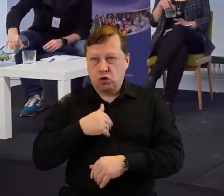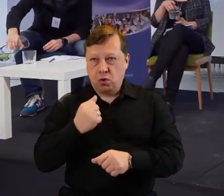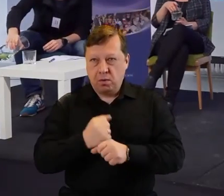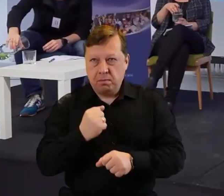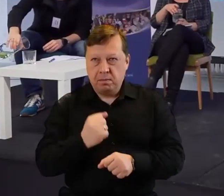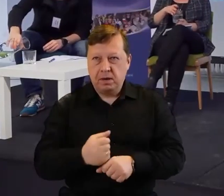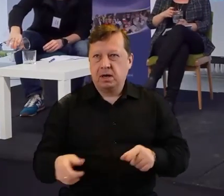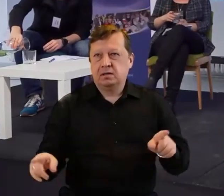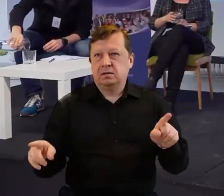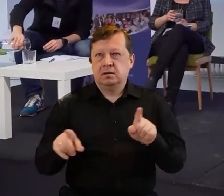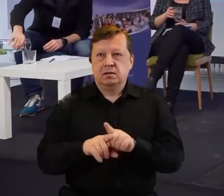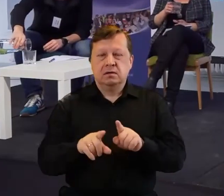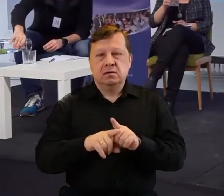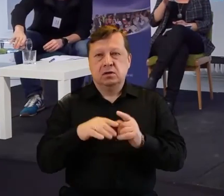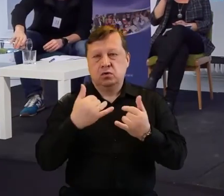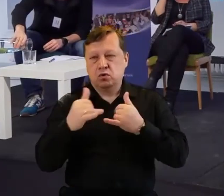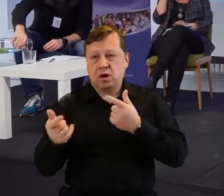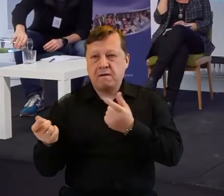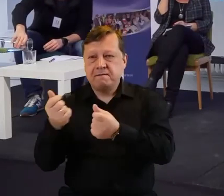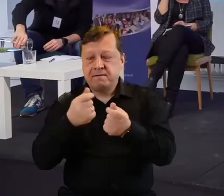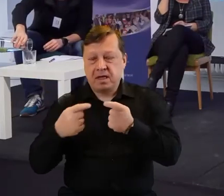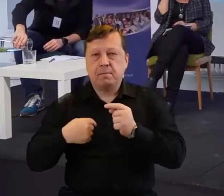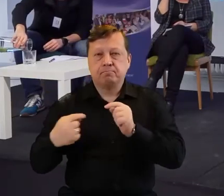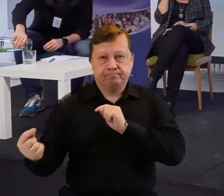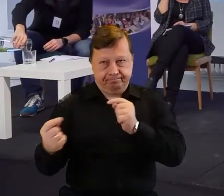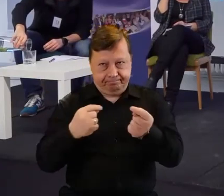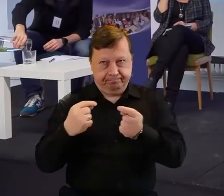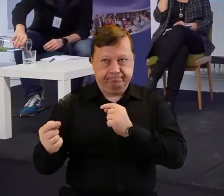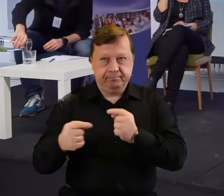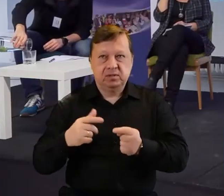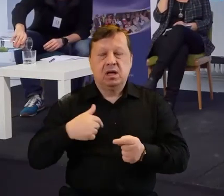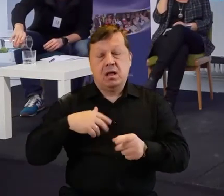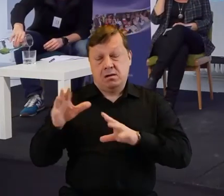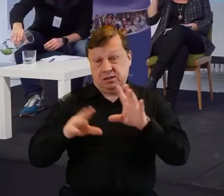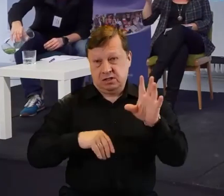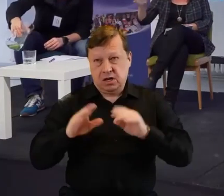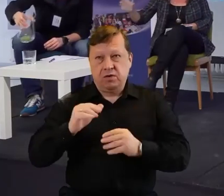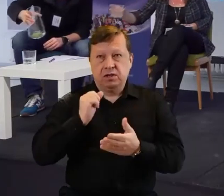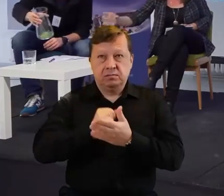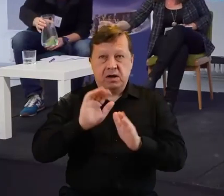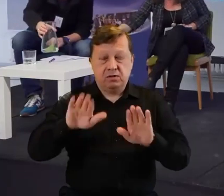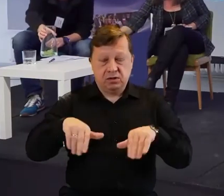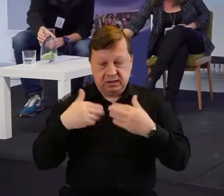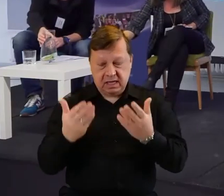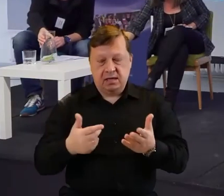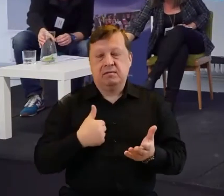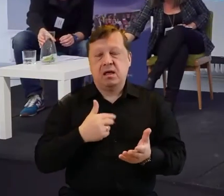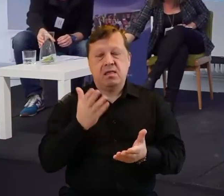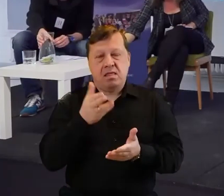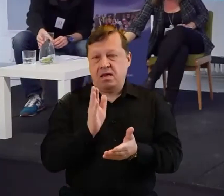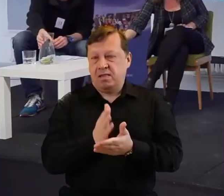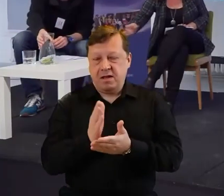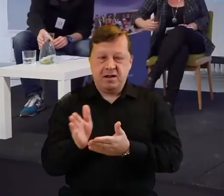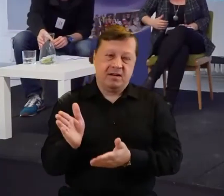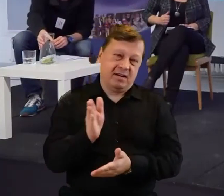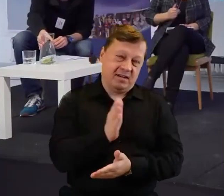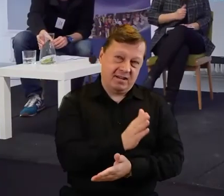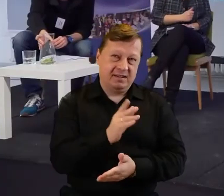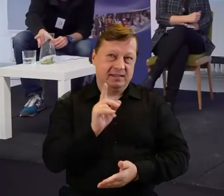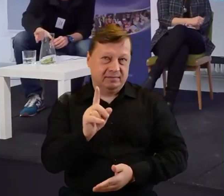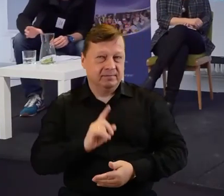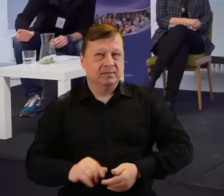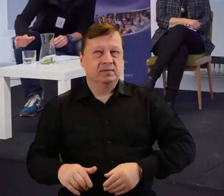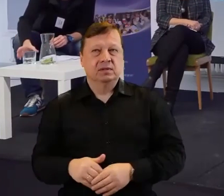konsultuję różnego rodzaju wątki finansowe, no ale nie samą księgowością i sprawozdaniami człowiek żyje. W związku z tym, no